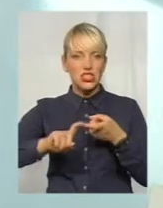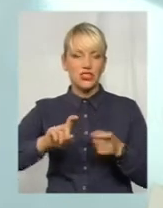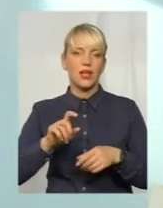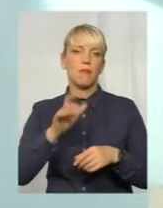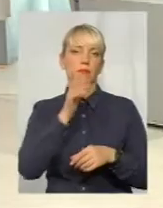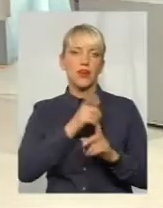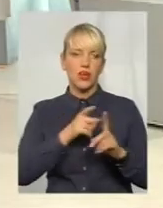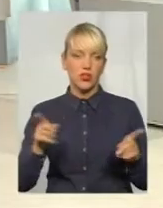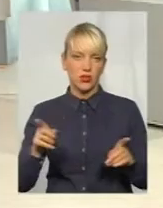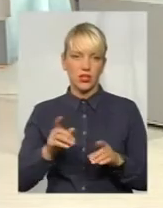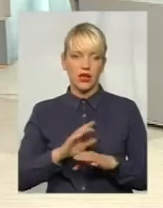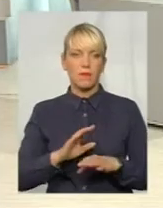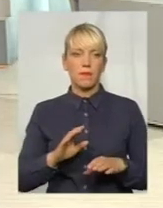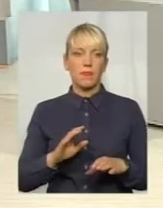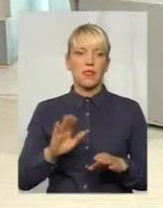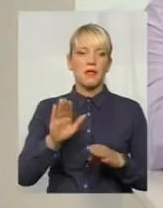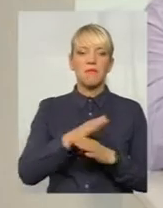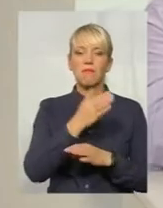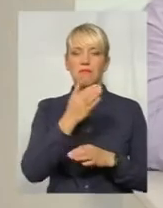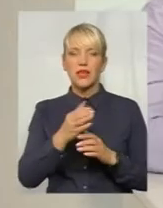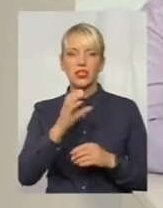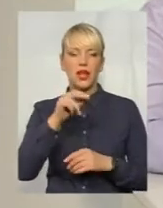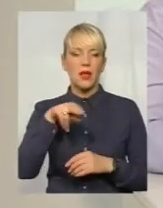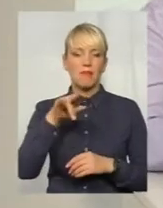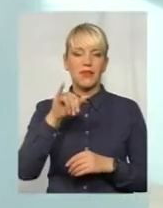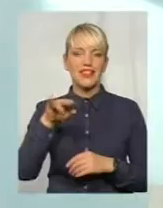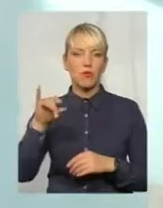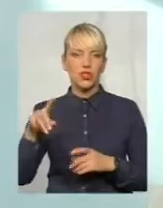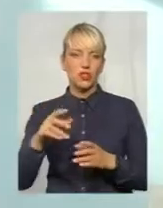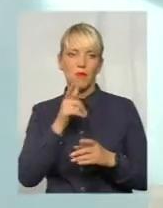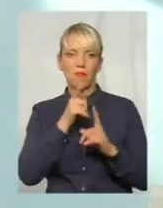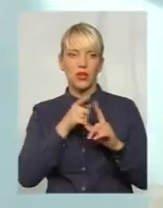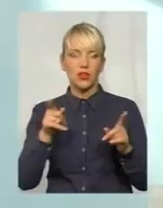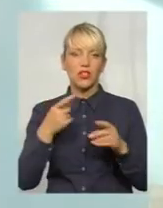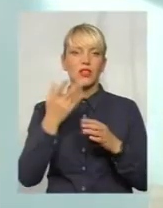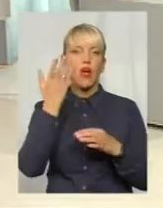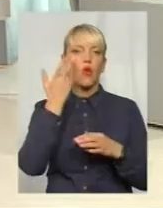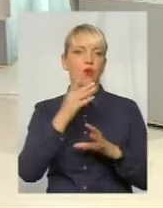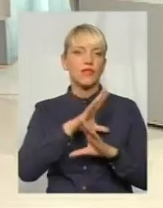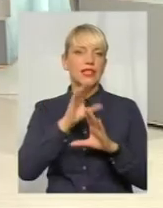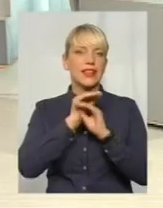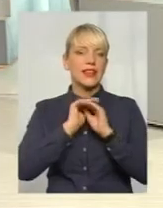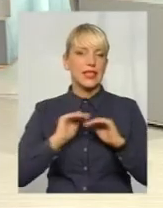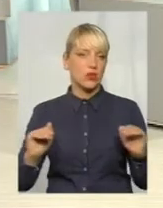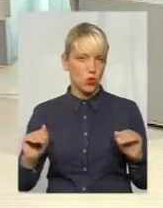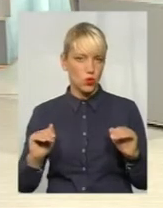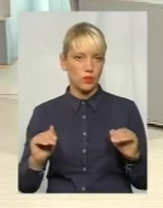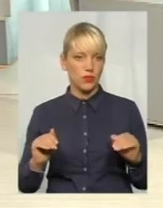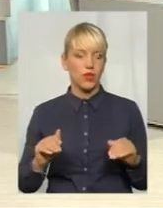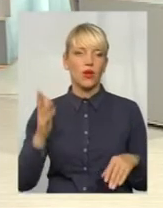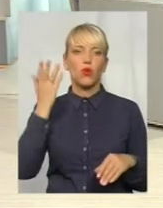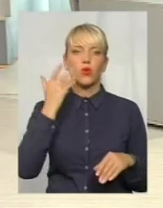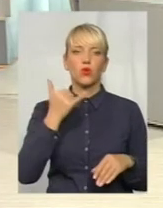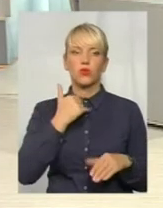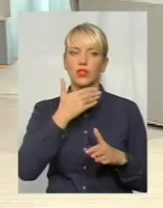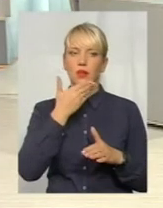виникає питання... Що таке міжепідеміологічний період? Міжепідемічний період, це період затища, А коли цей період затища? Тоді, коли в нас